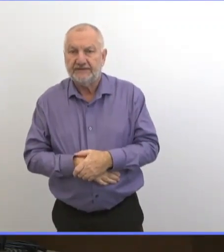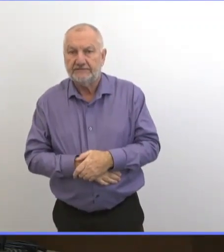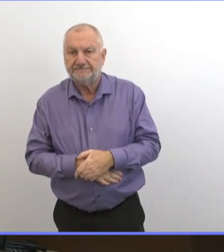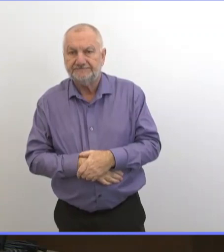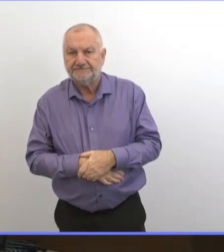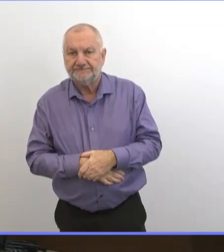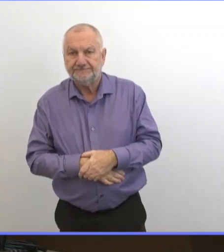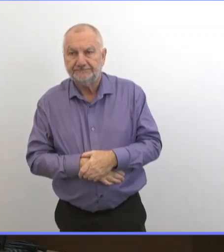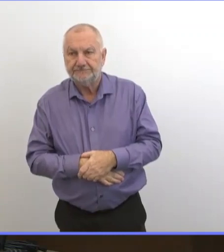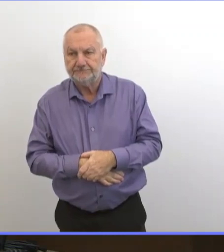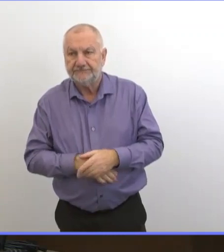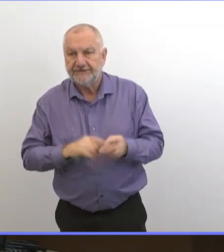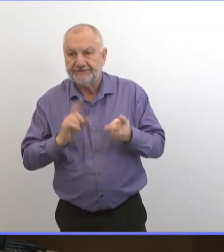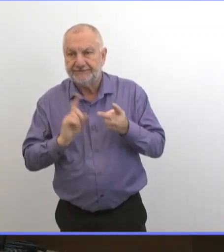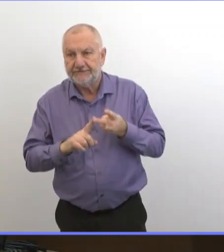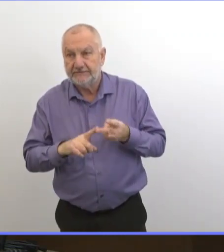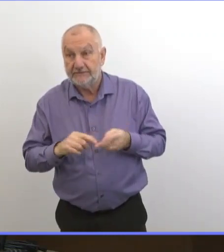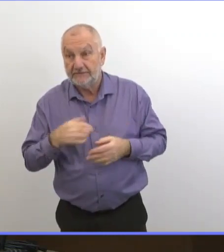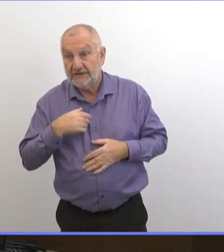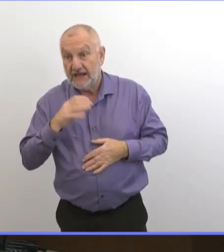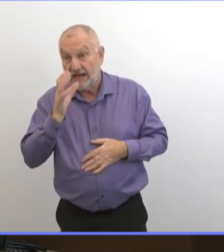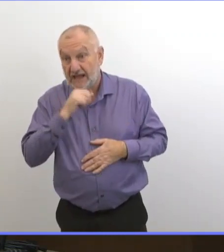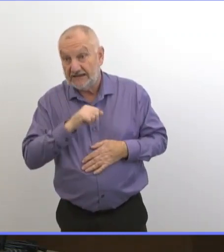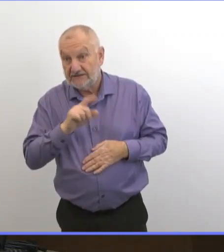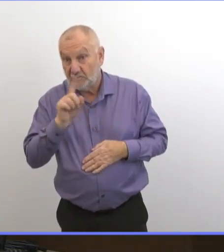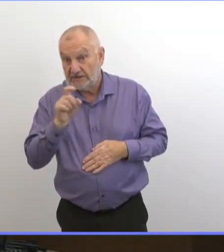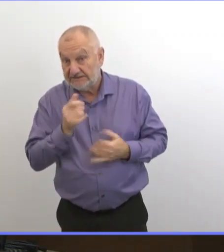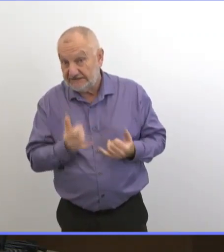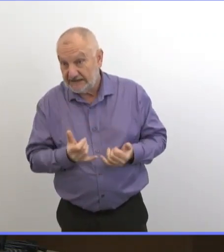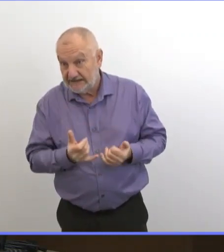Et donc ma question de suivi, les chiffres d'hier,